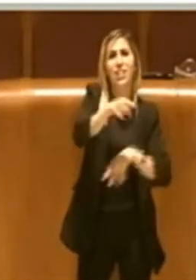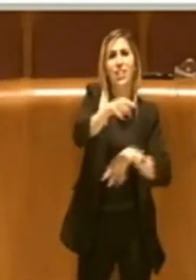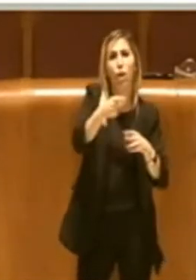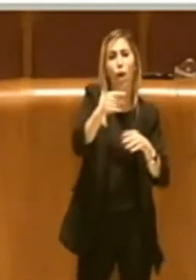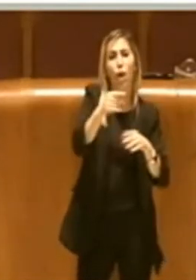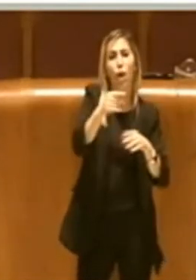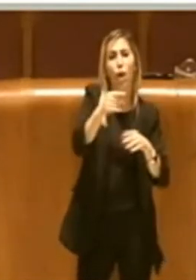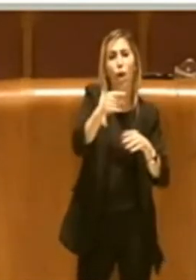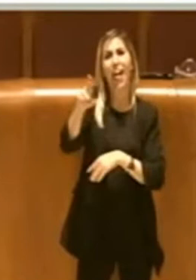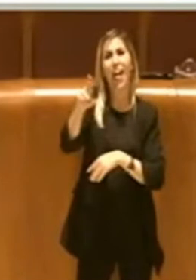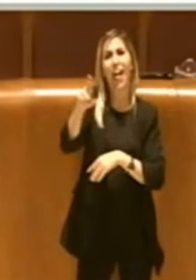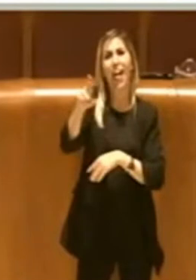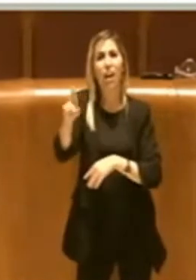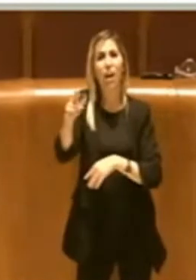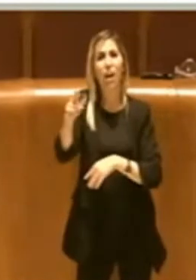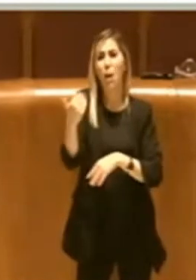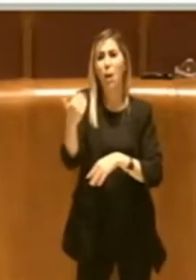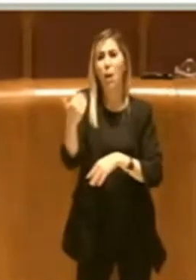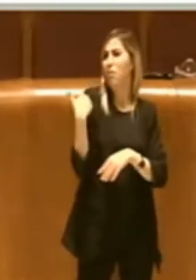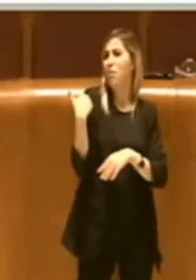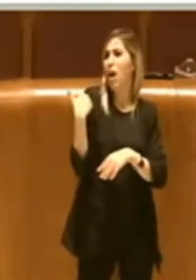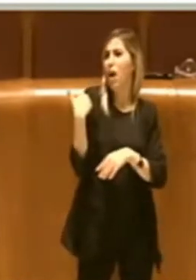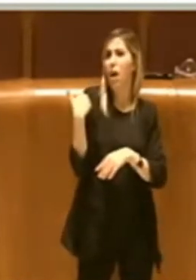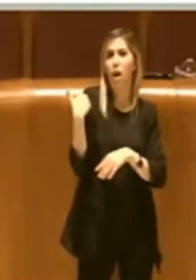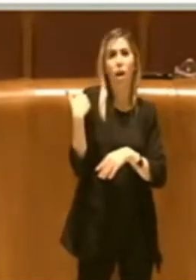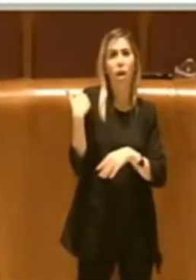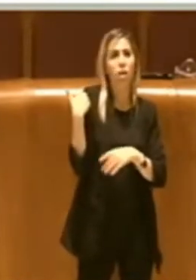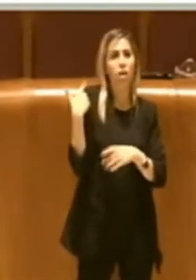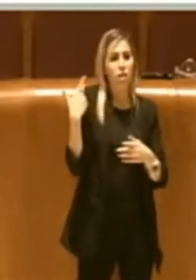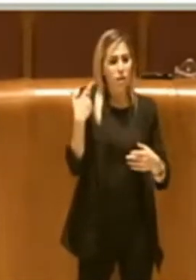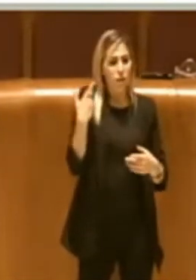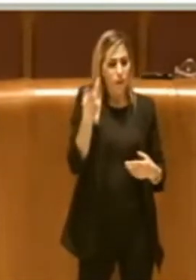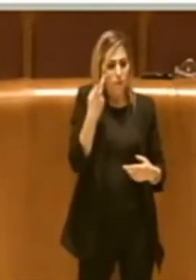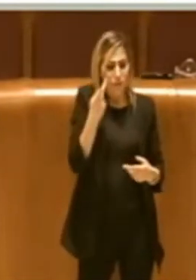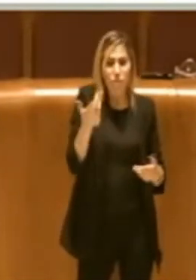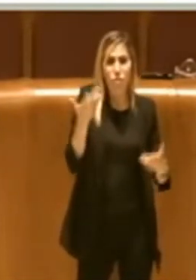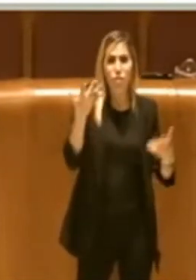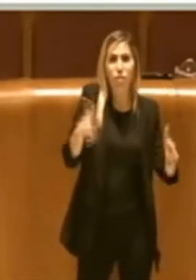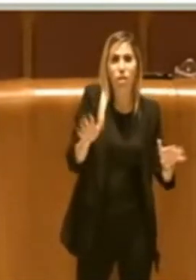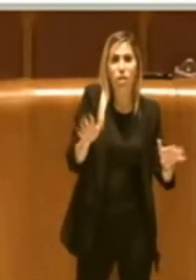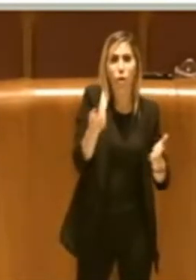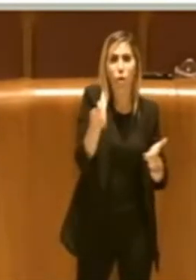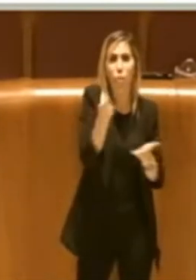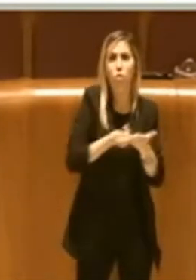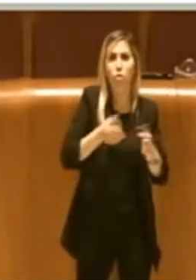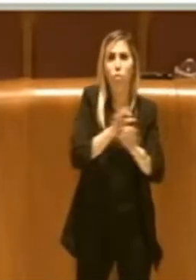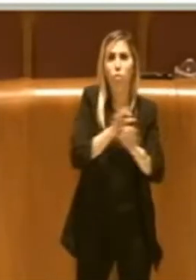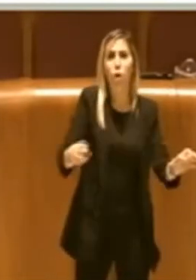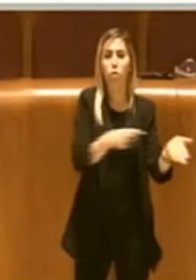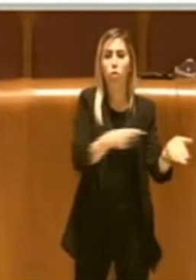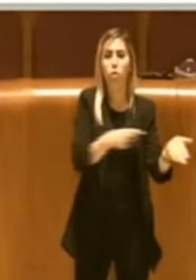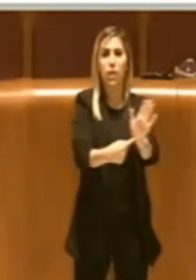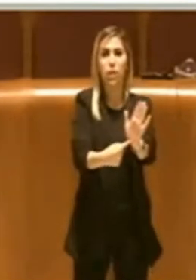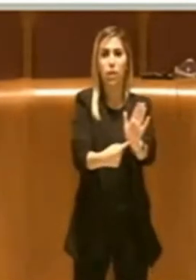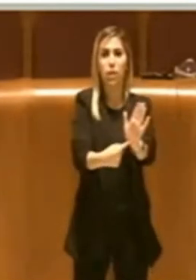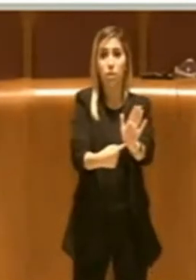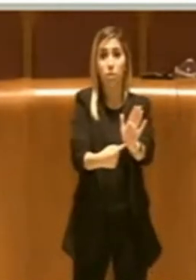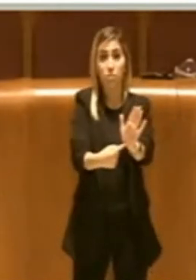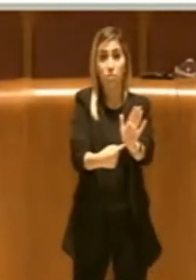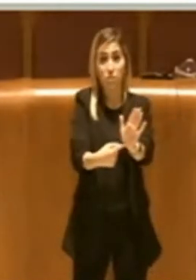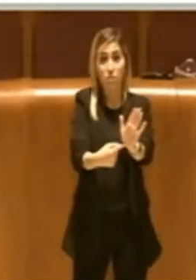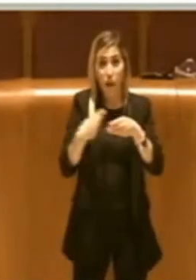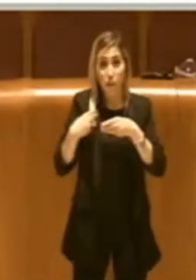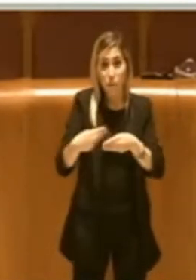soltanto pochissimo tempo fa, quando ormai i giochi erano fatti, finiti, e parlare di partecipazione postuma